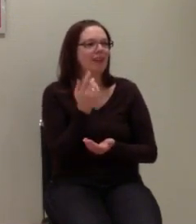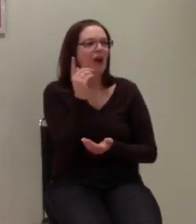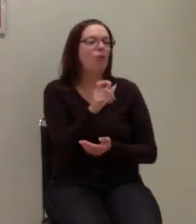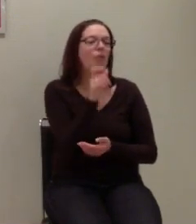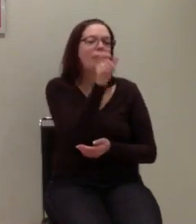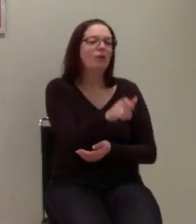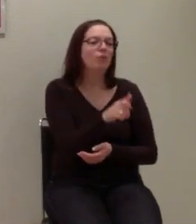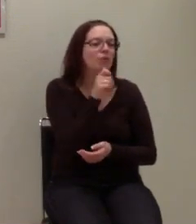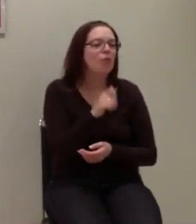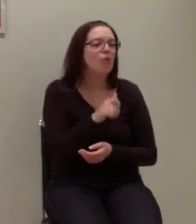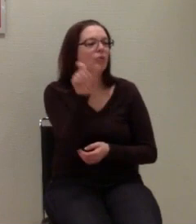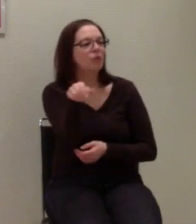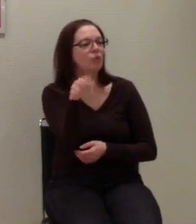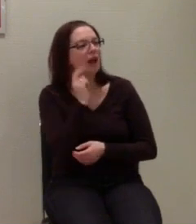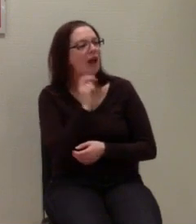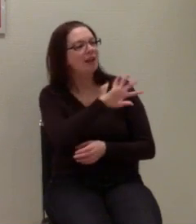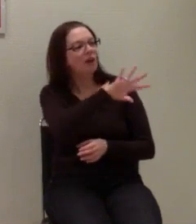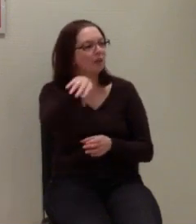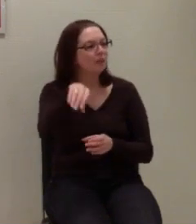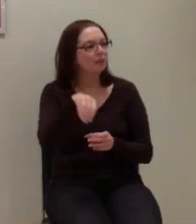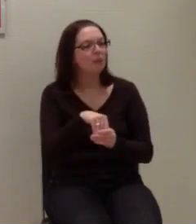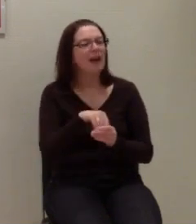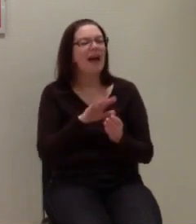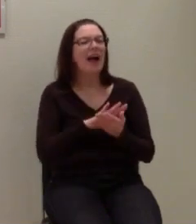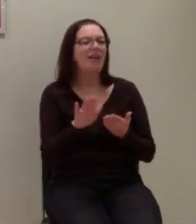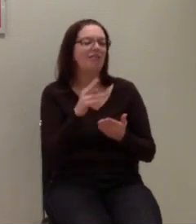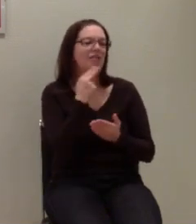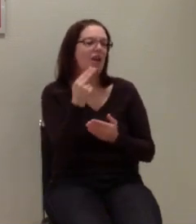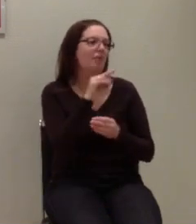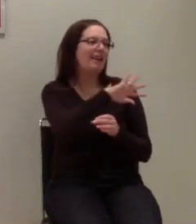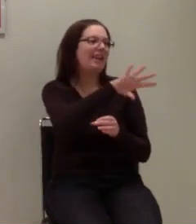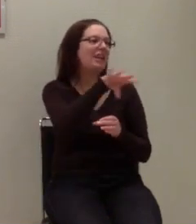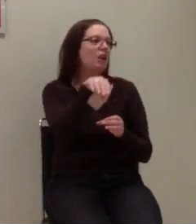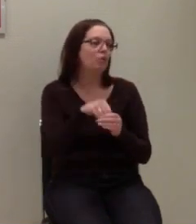alte, was auch immer, dass wir es einfach Inklusionspolitik nennen.